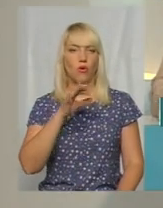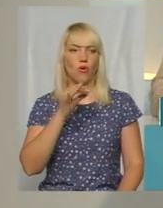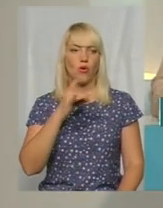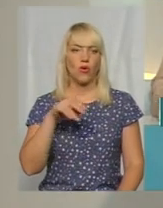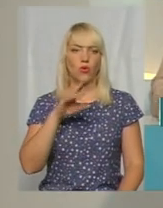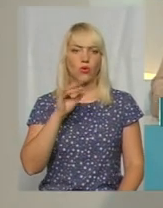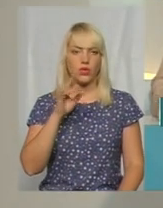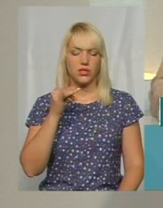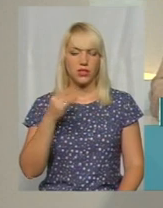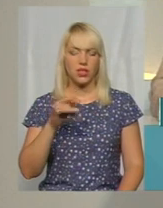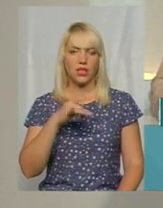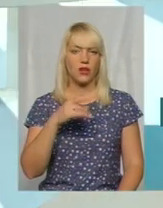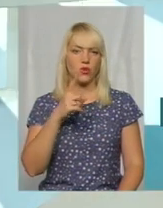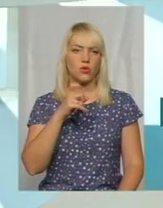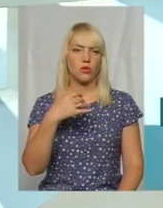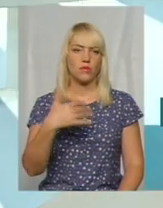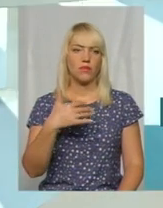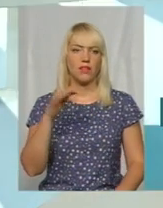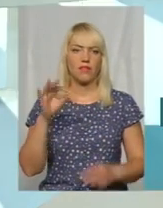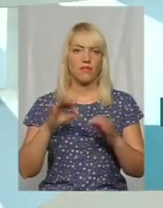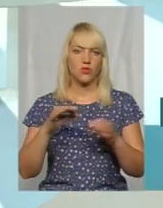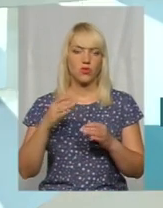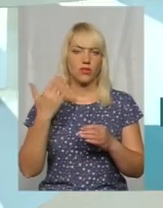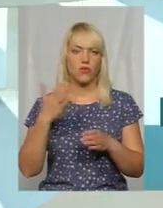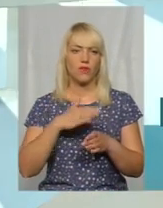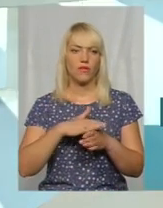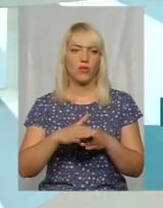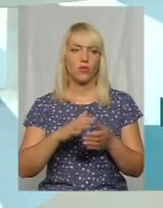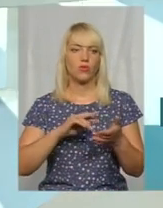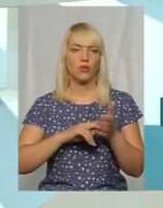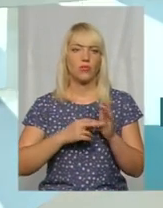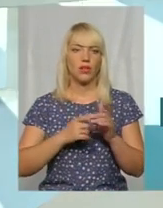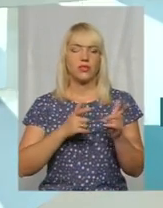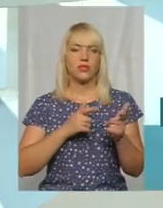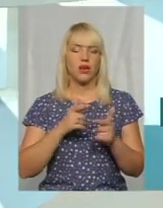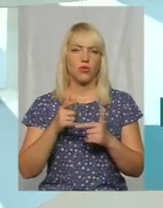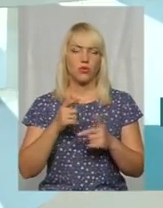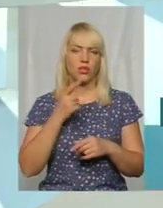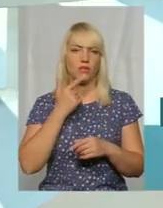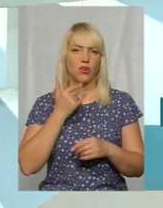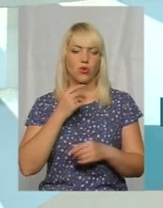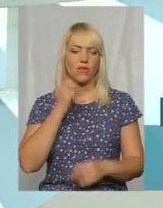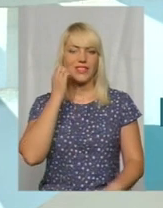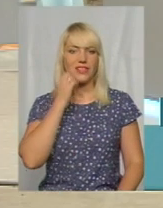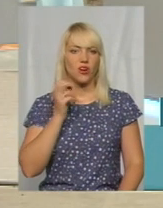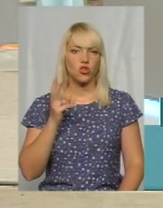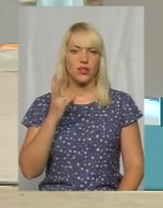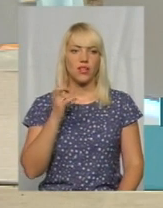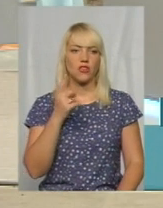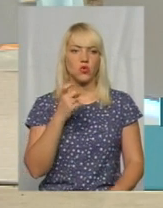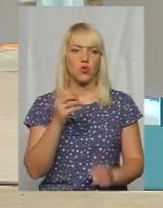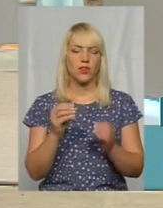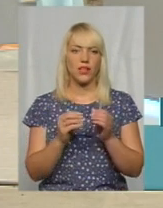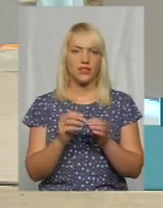наприклад, на 150% вони виконують план заготівлі крові. У Старокостянтинівському на 110% таких в нас